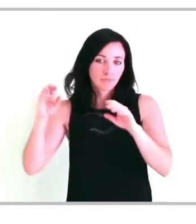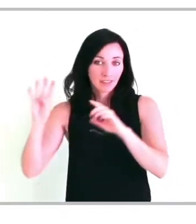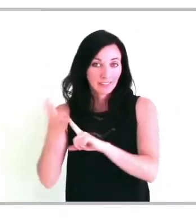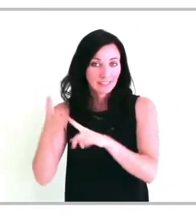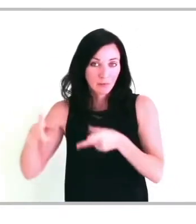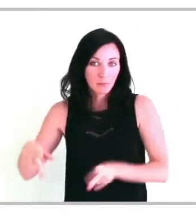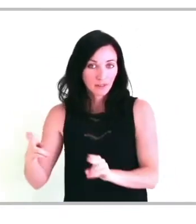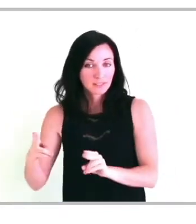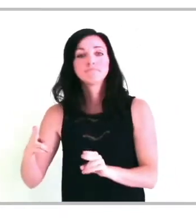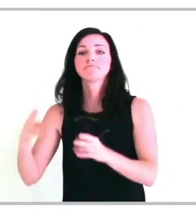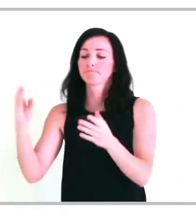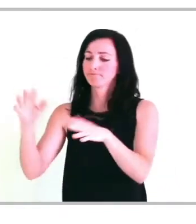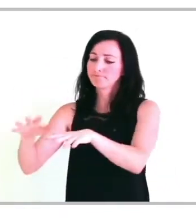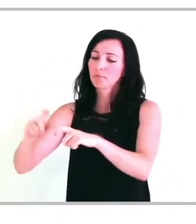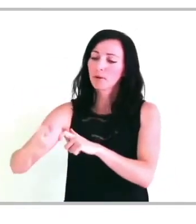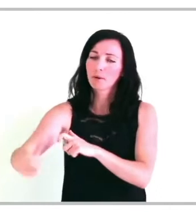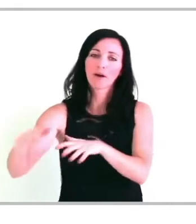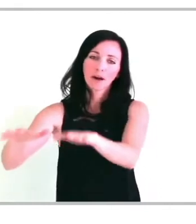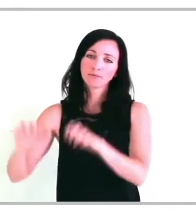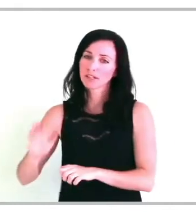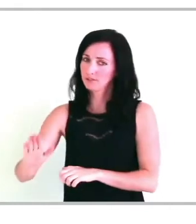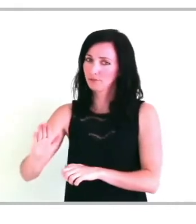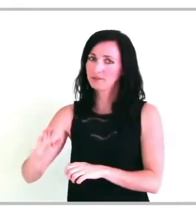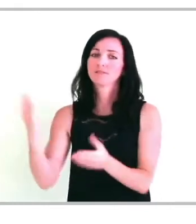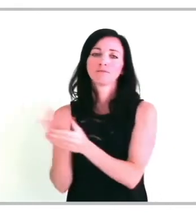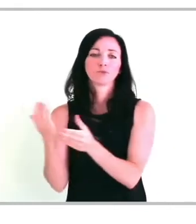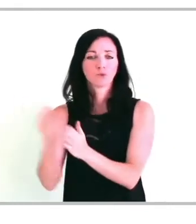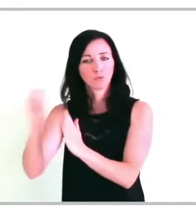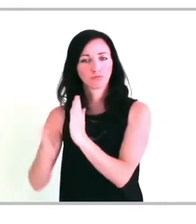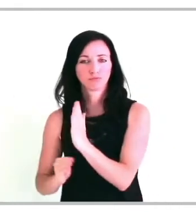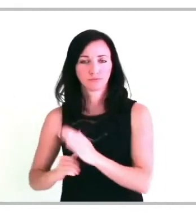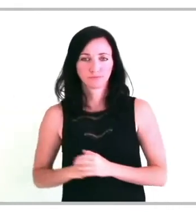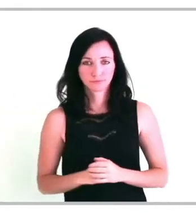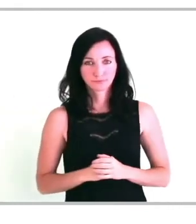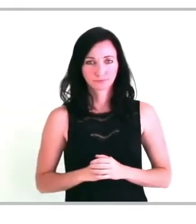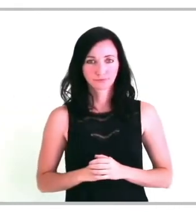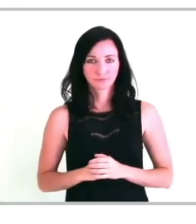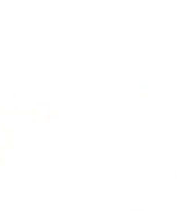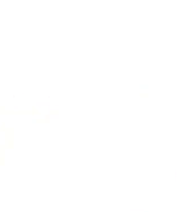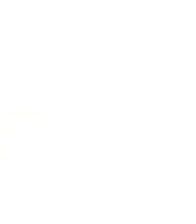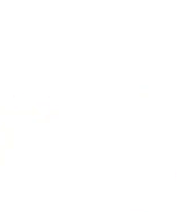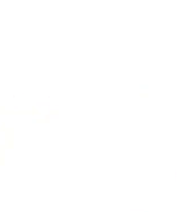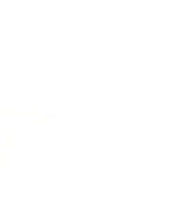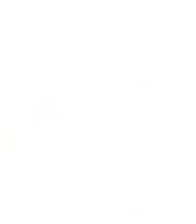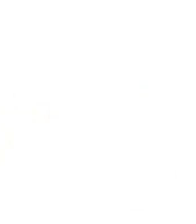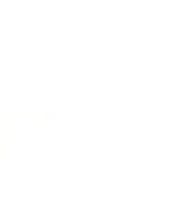les économies réalisées par les entreprises. Quatrième partie, les formalités, à savoir les documents à remplir.